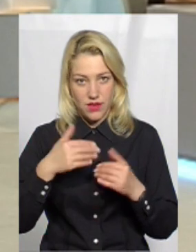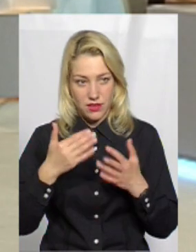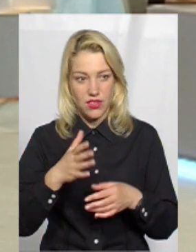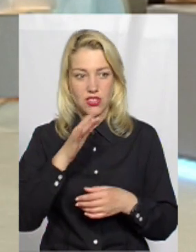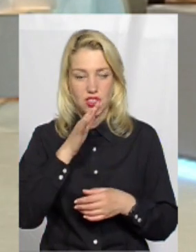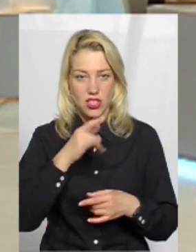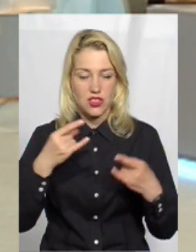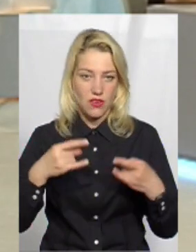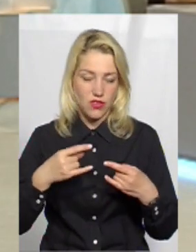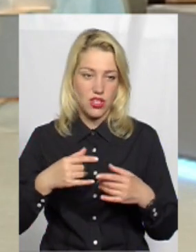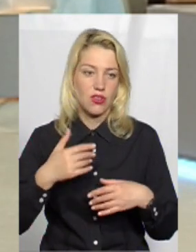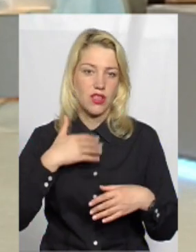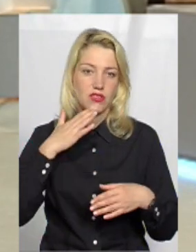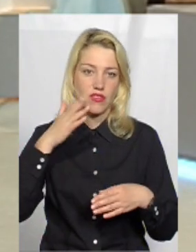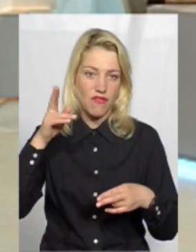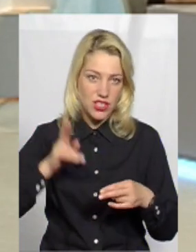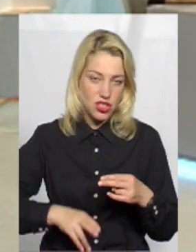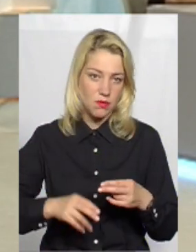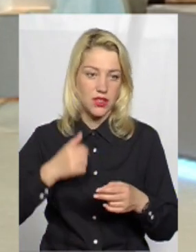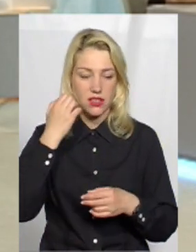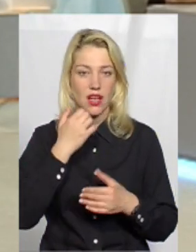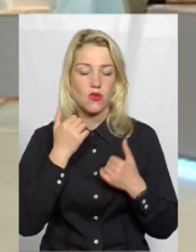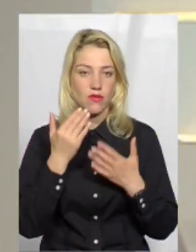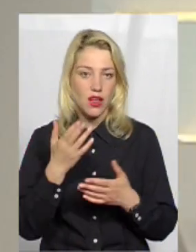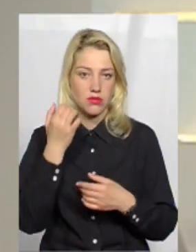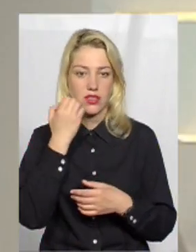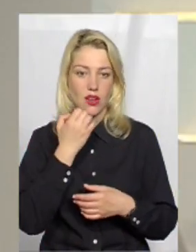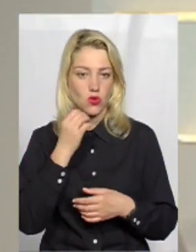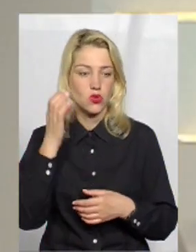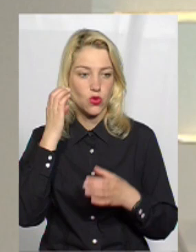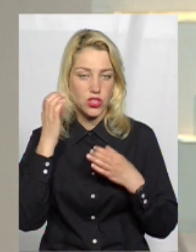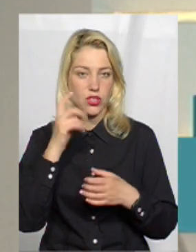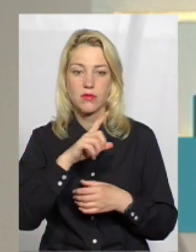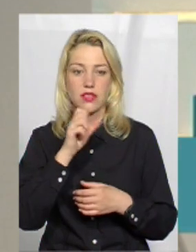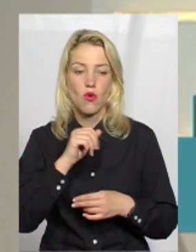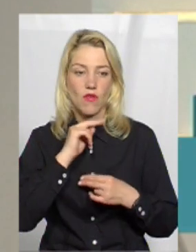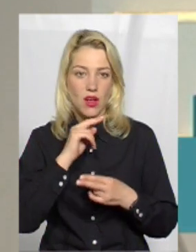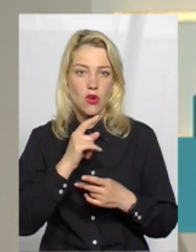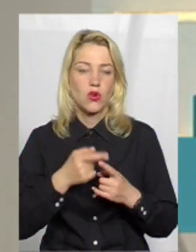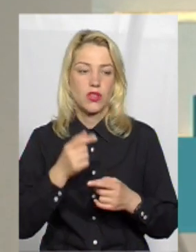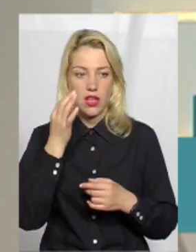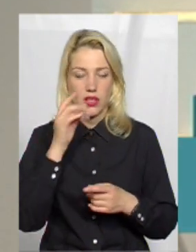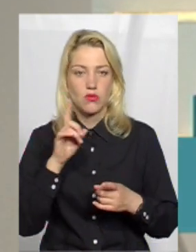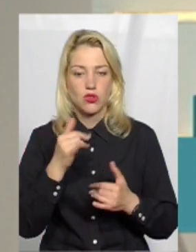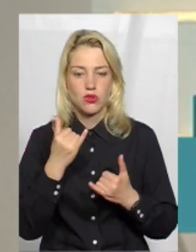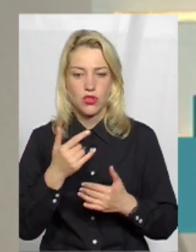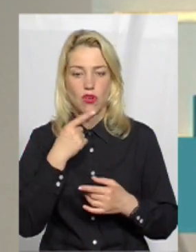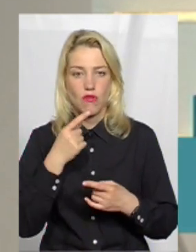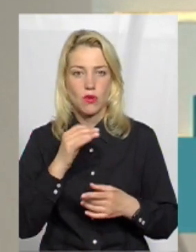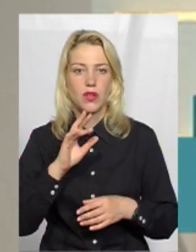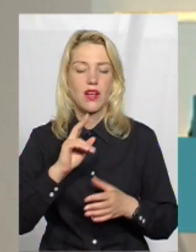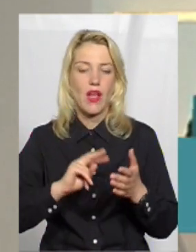тому що час ефіру нашого вичерплений. Я дякую вам, дякую глядачам та слухачам за увагу. Нагадаю, що сьогодні ми говорили про